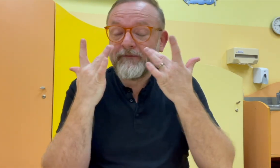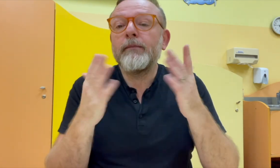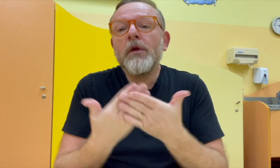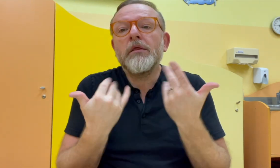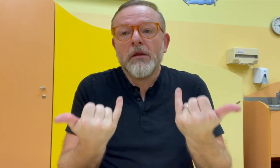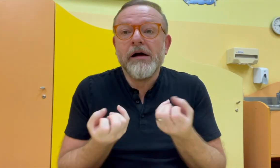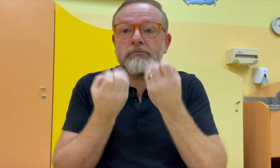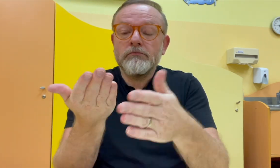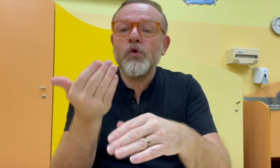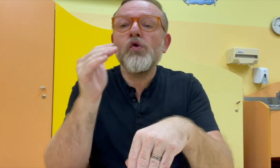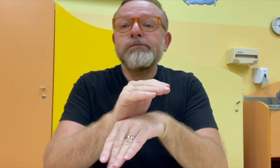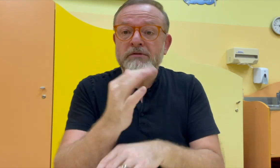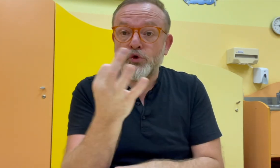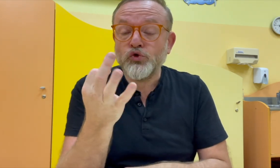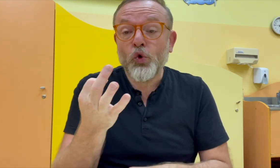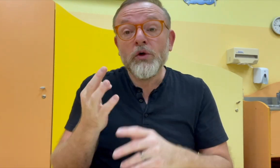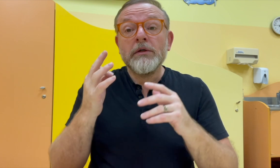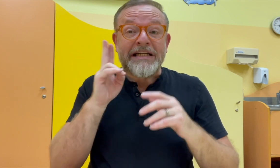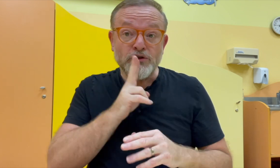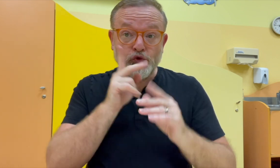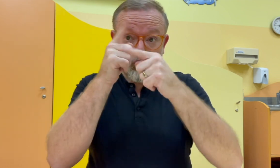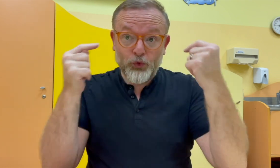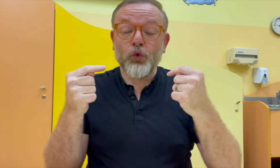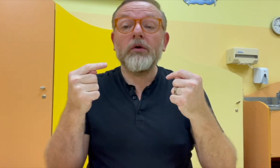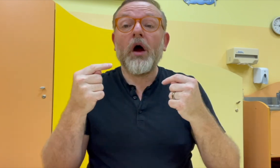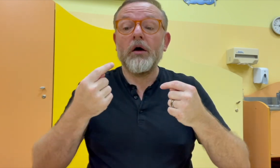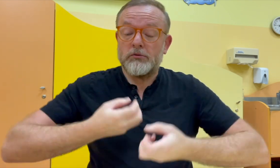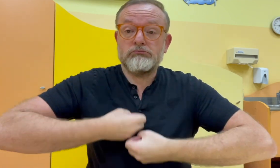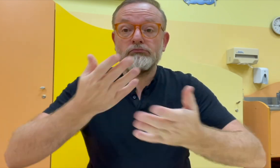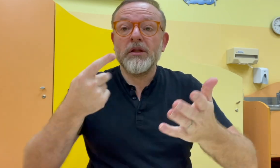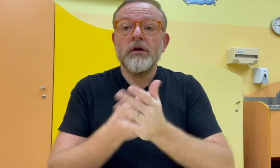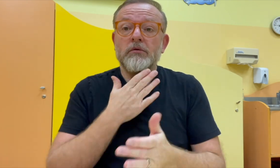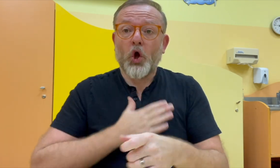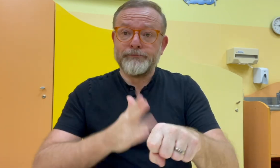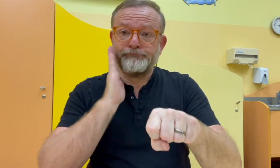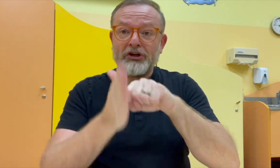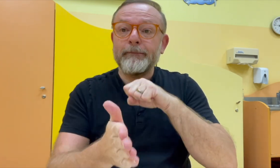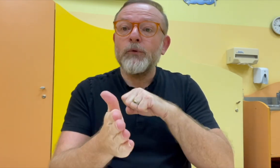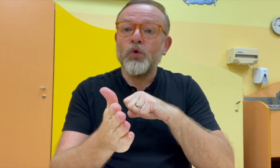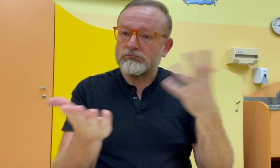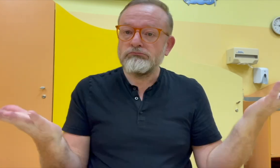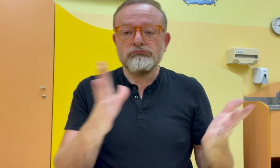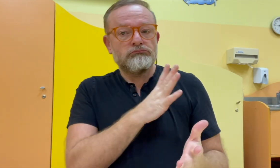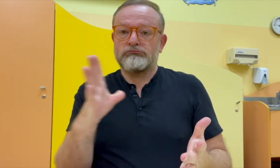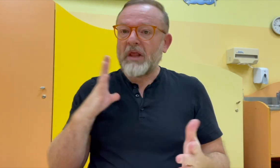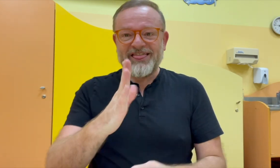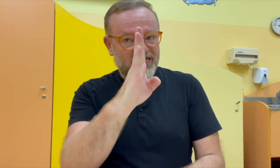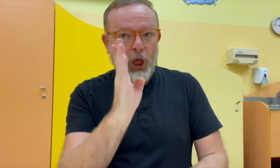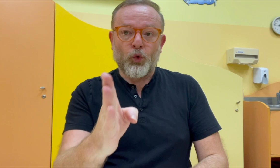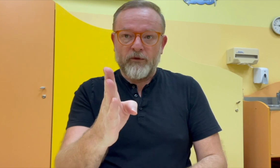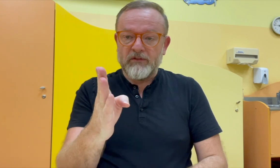neslyšících znají, počitele, kteří pracují s integrovanými žáky, tak tam ta znalost nemusí být taková.